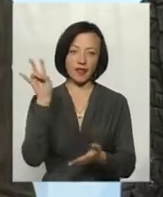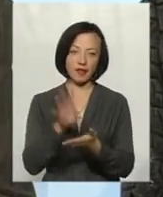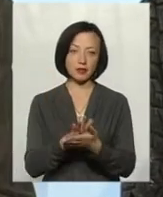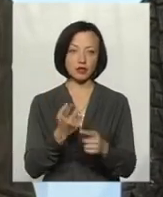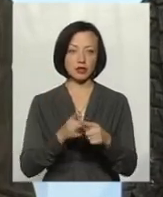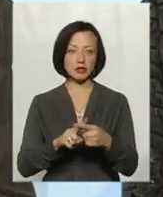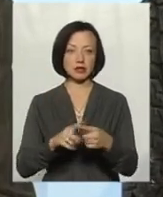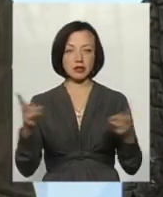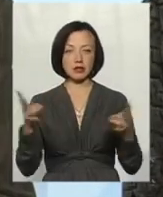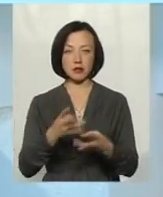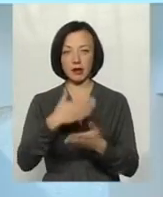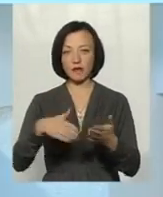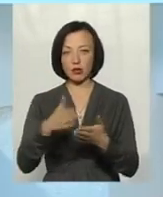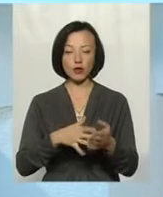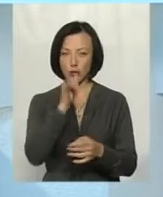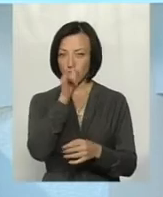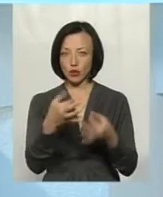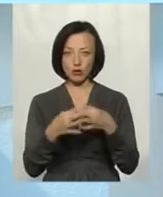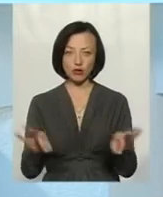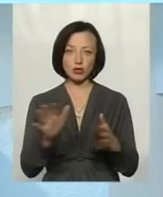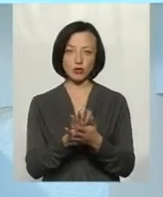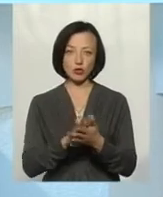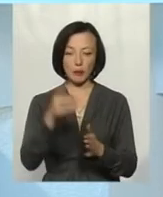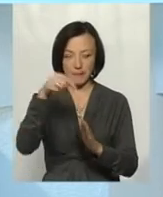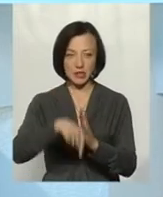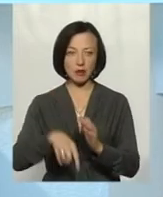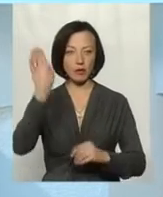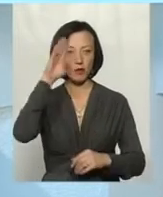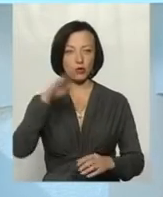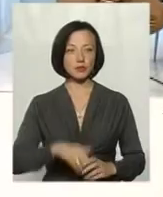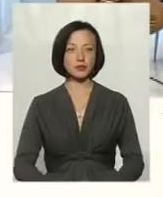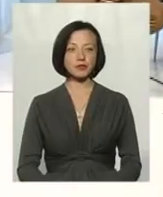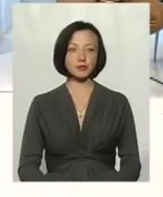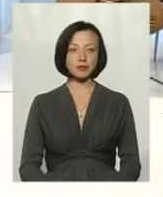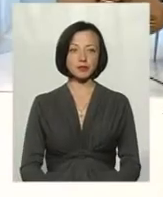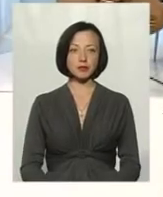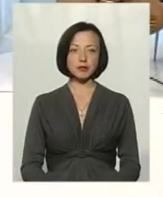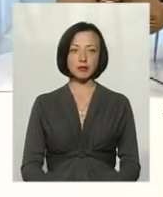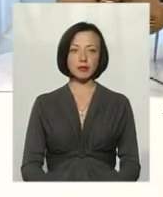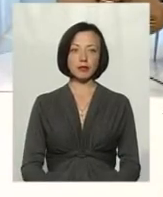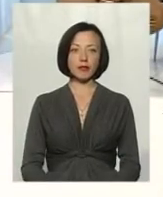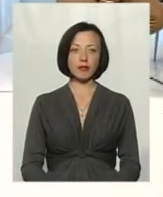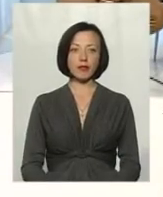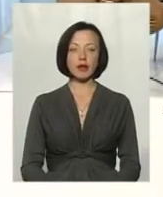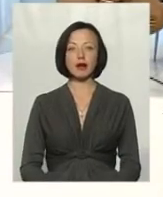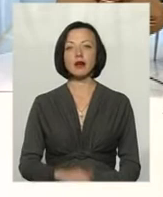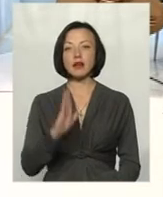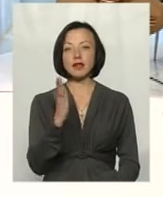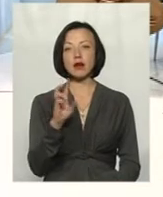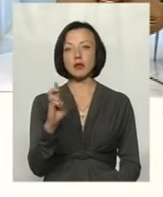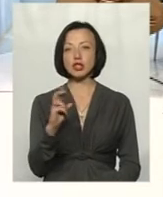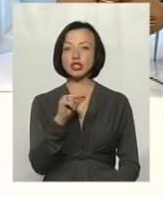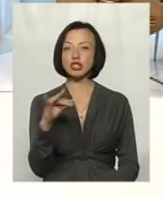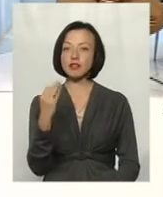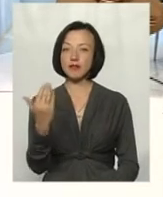треба ліквідувати з метою недопущення забруднення підземного доносного горизонту. Віталію Борисовичу, чи маєте інформацію?